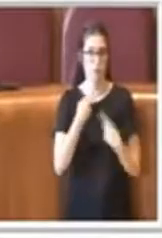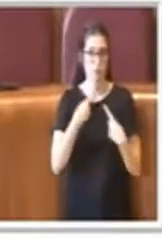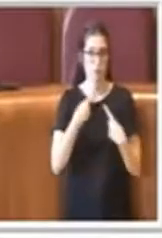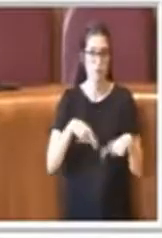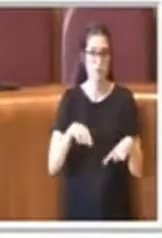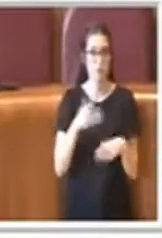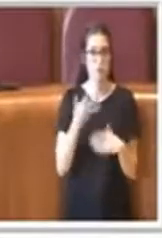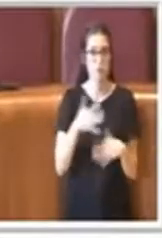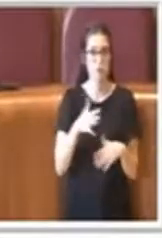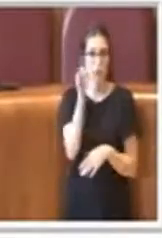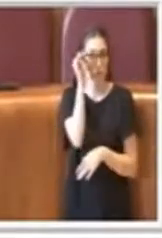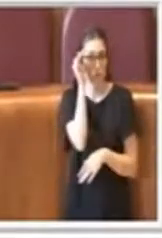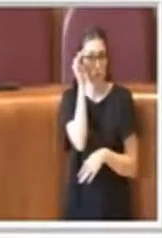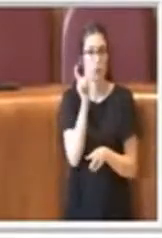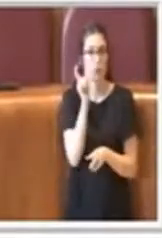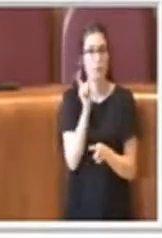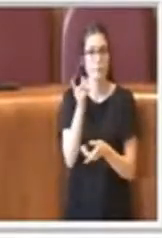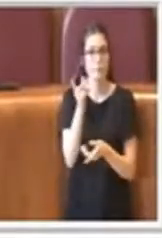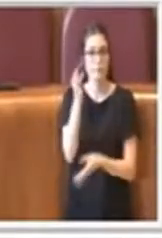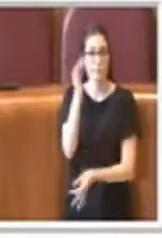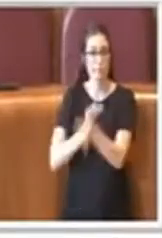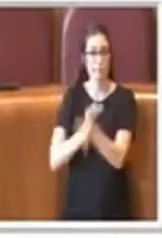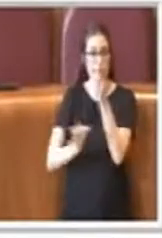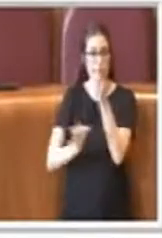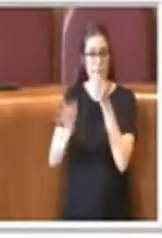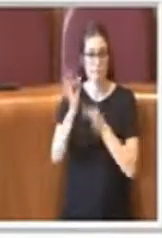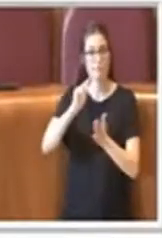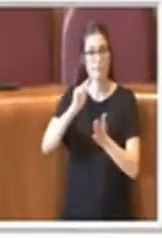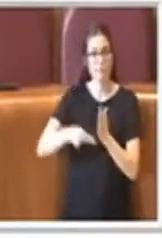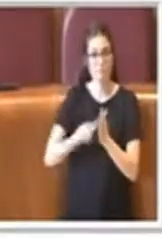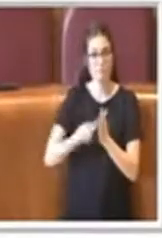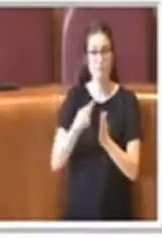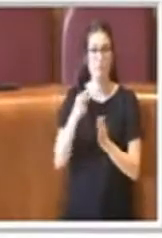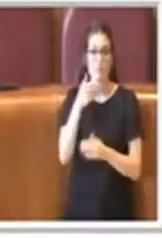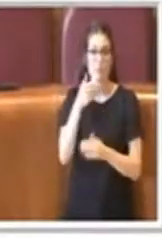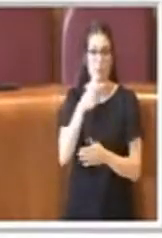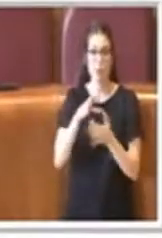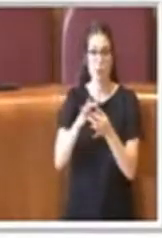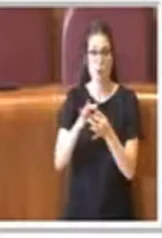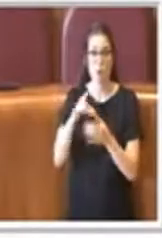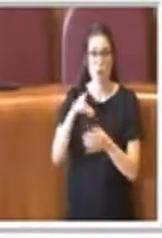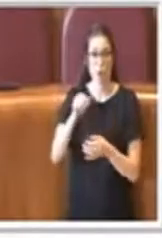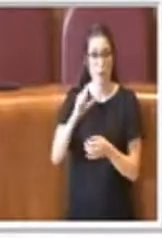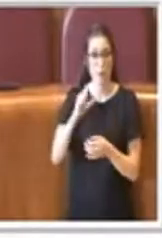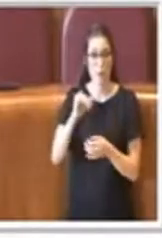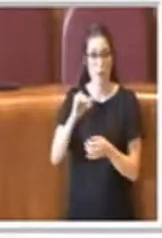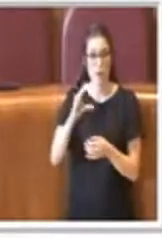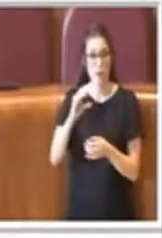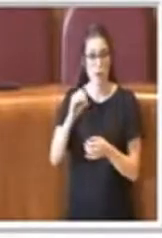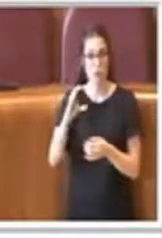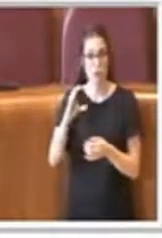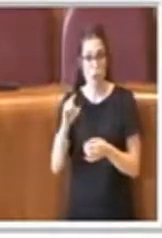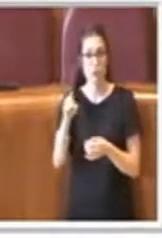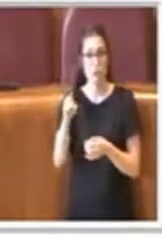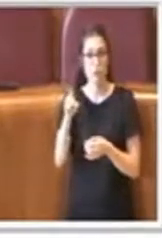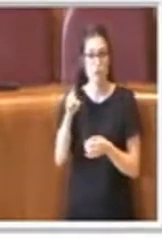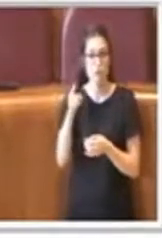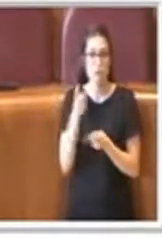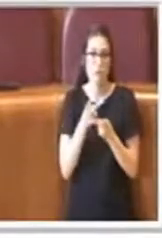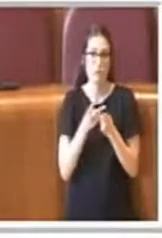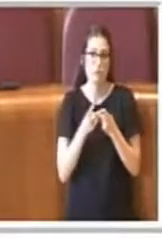ascoltato le parole della firmataria della collega Paciocco che ha cercato, e questo